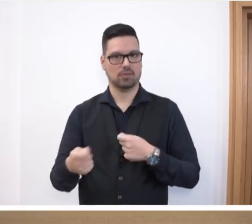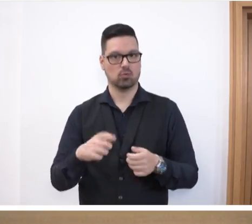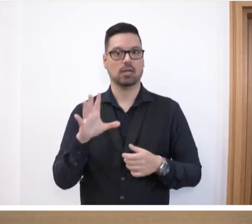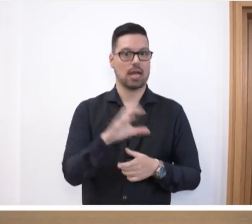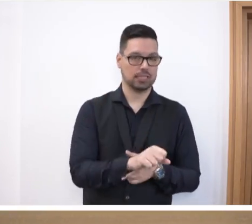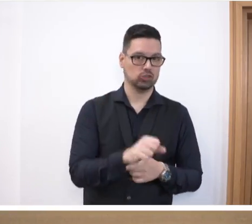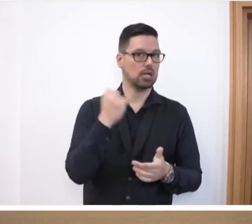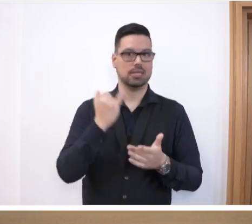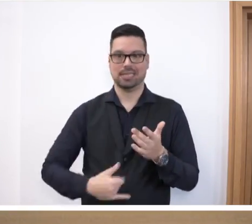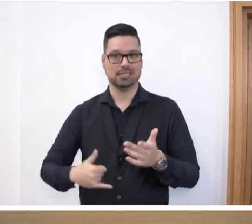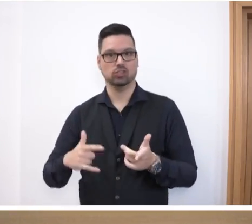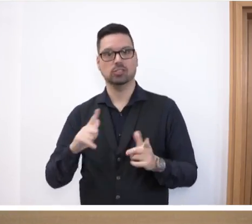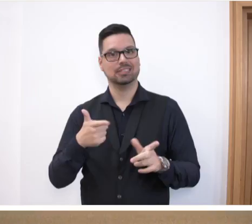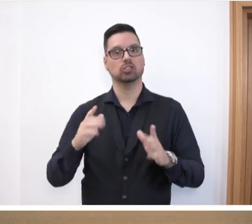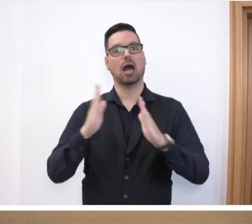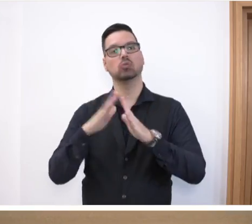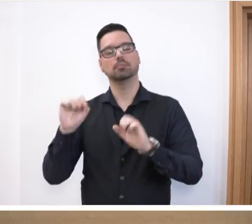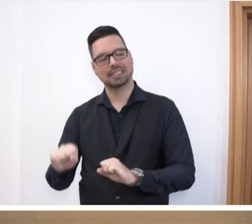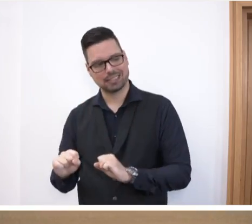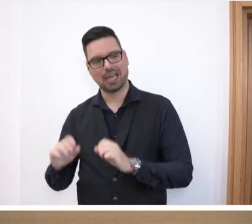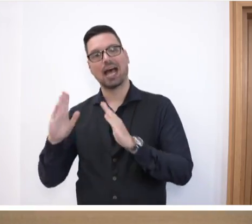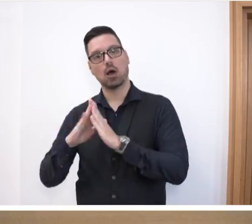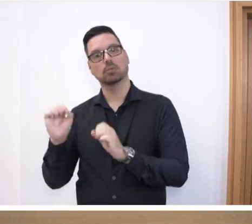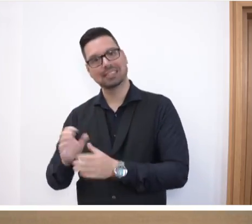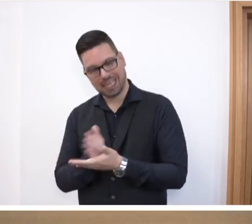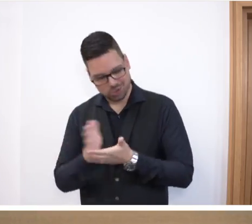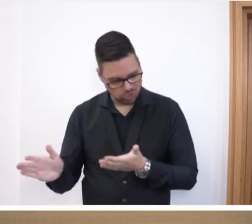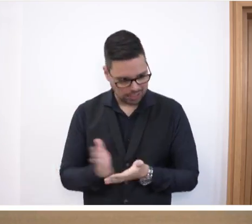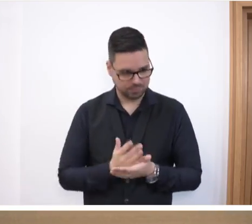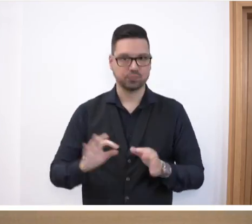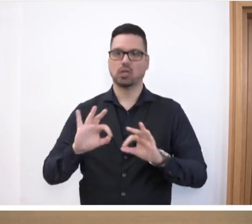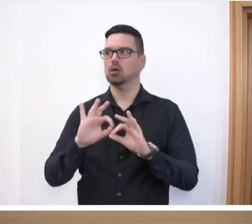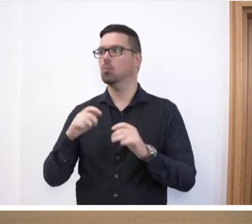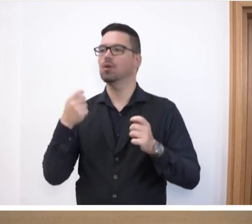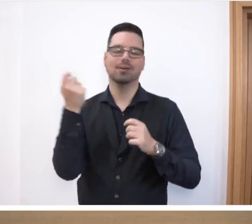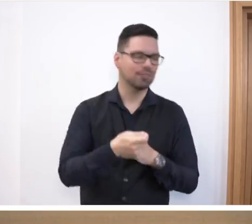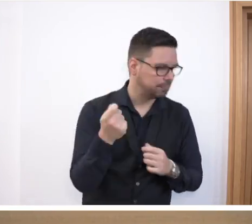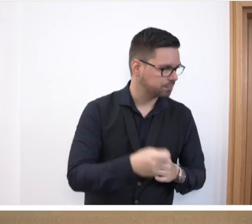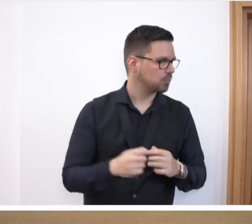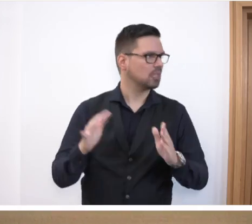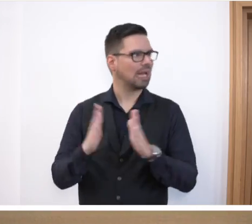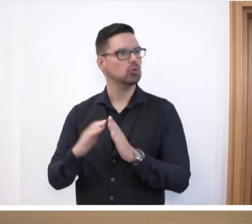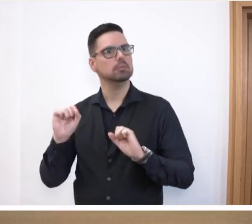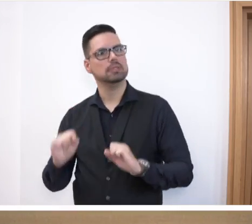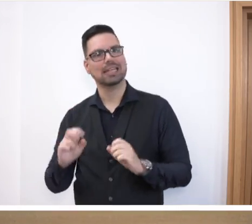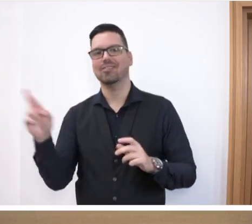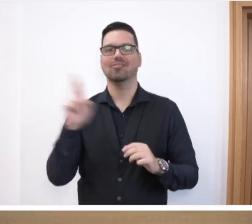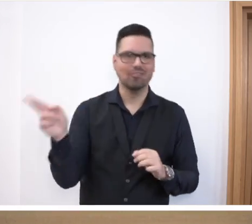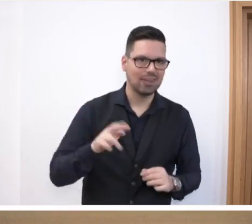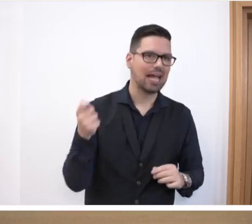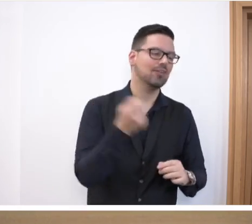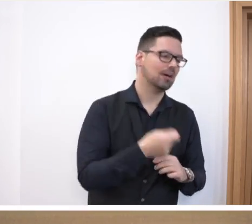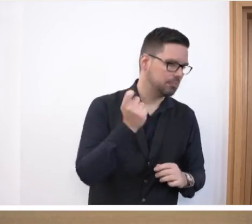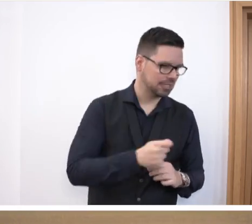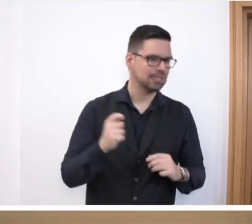letztendlich nicht die Hausbesitzer sind. Die Hausbesitzer entscheiden, ob sie vermieten. Die Hausbesitzer entscheiden, an wen sie vermieten. Die